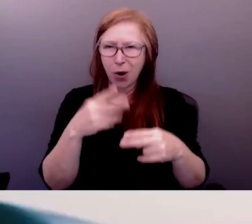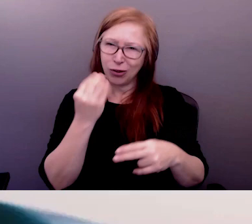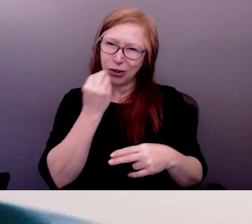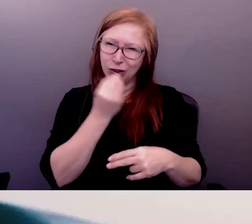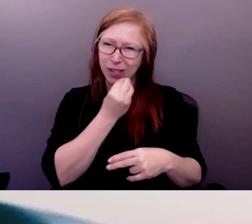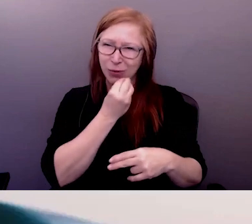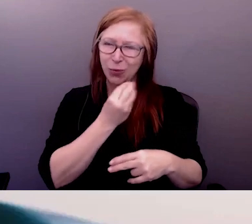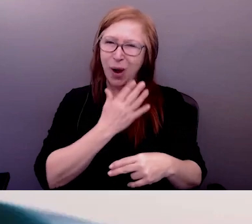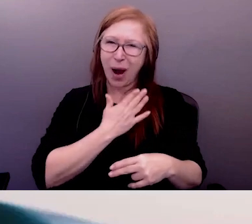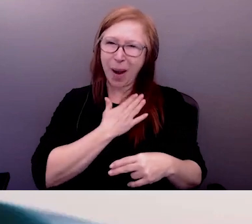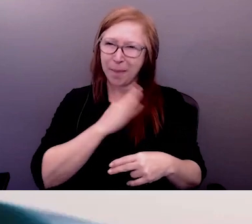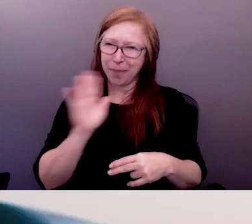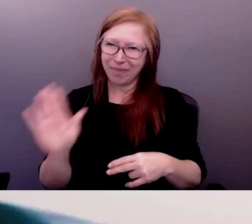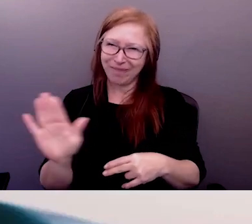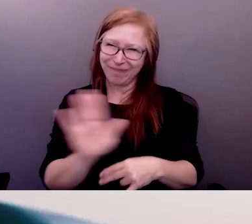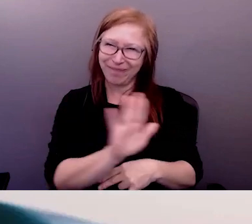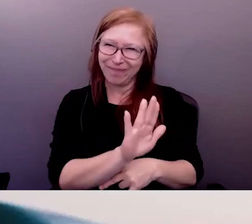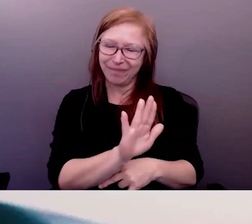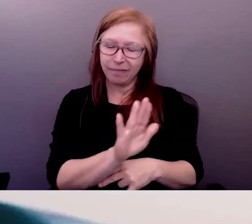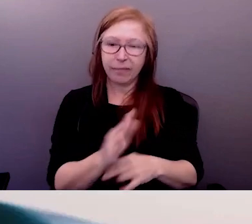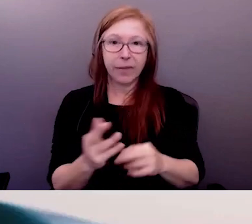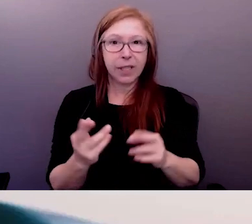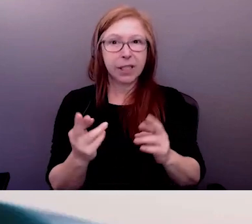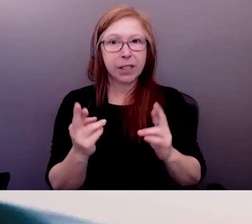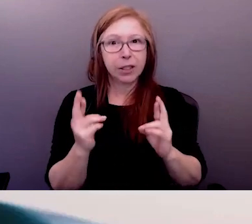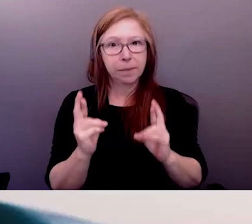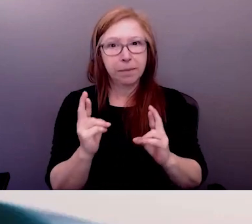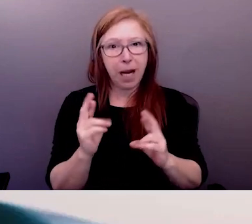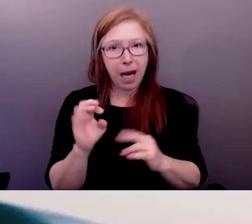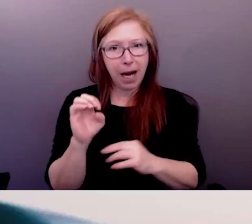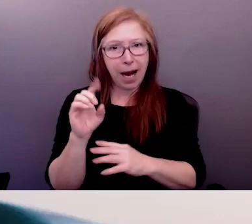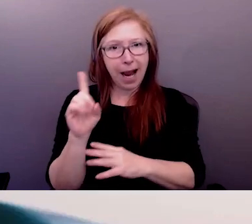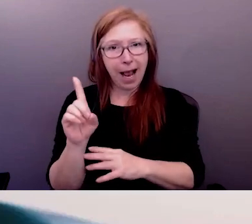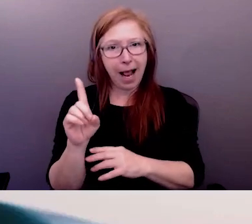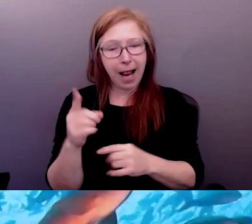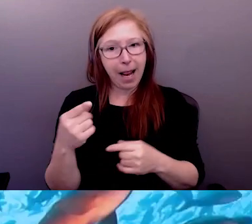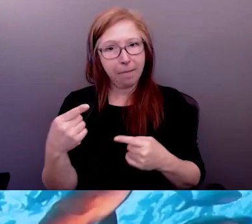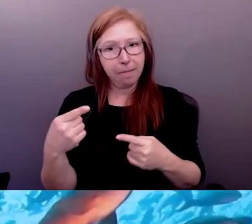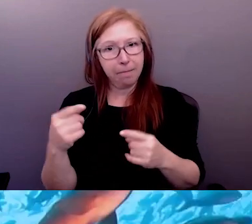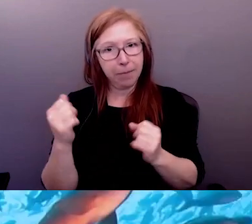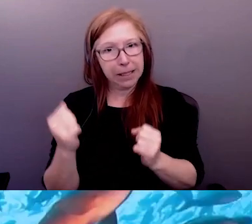depuis mon bureau qui est sur les terres ancestrales de Massachagua